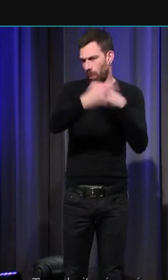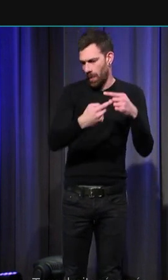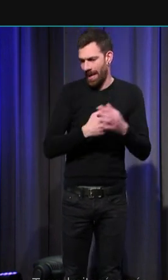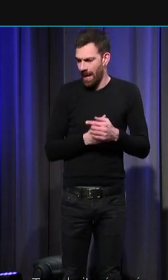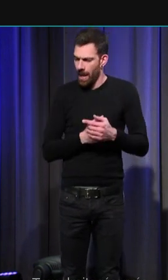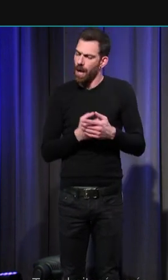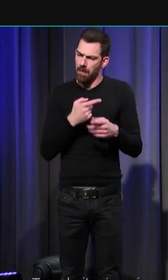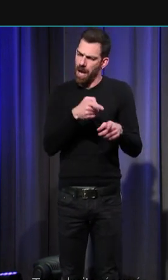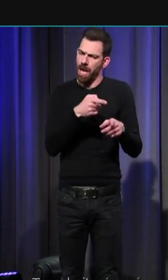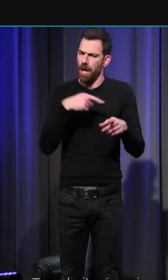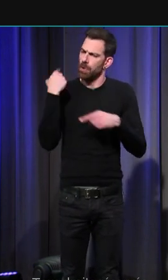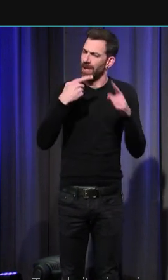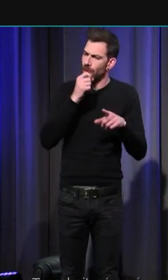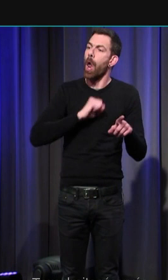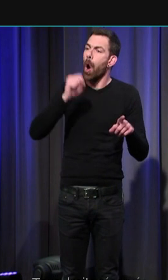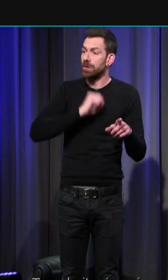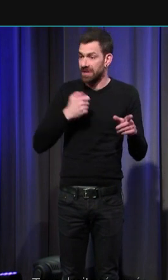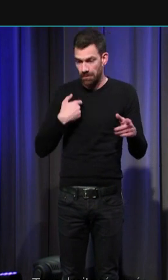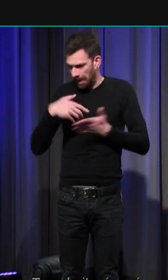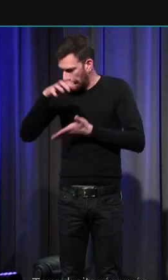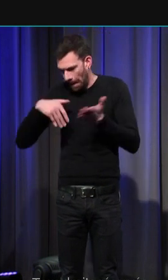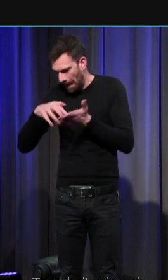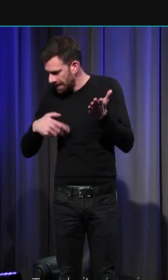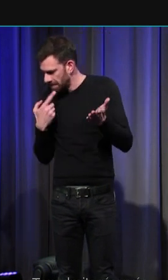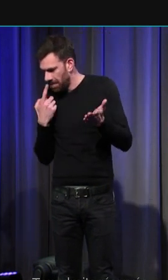façon très ancienne aucun texte les textes